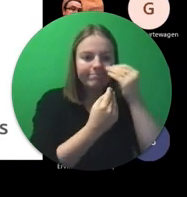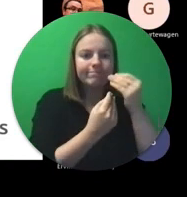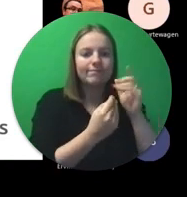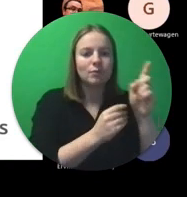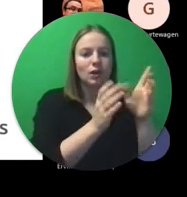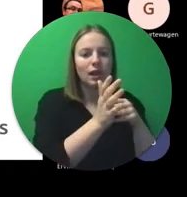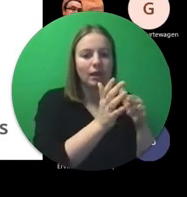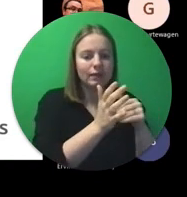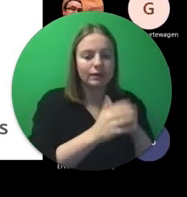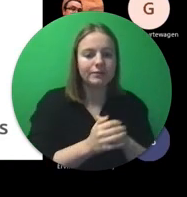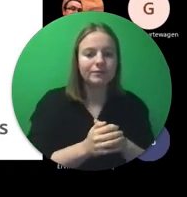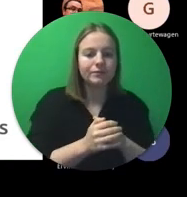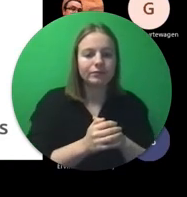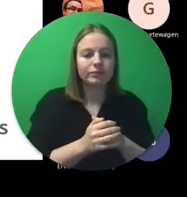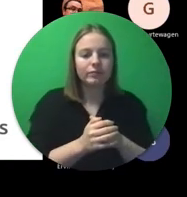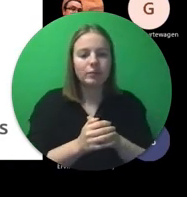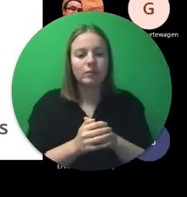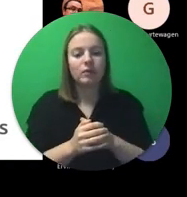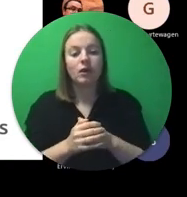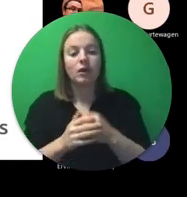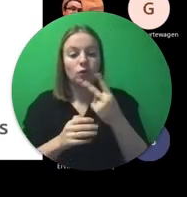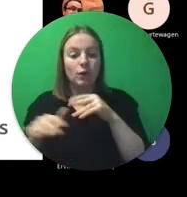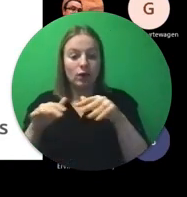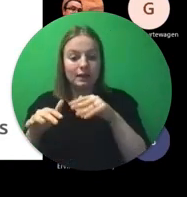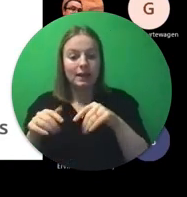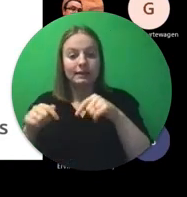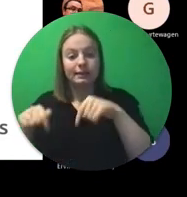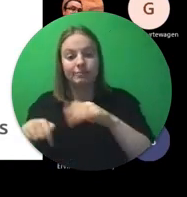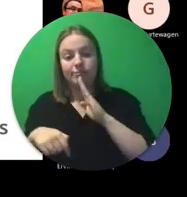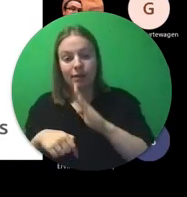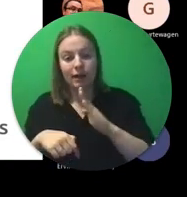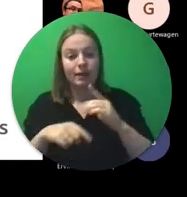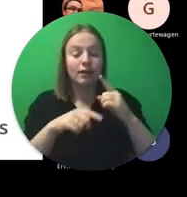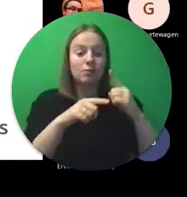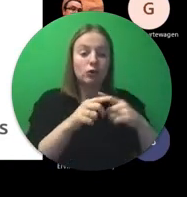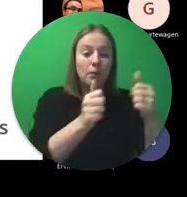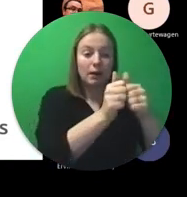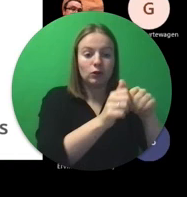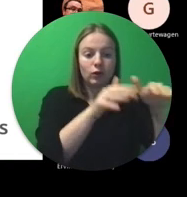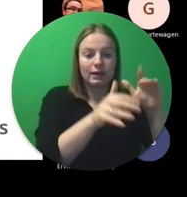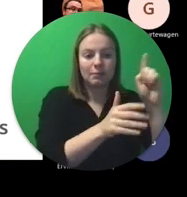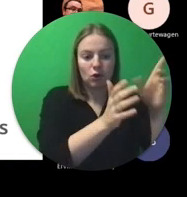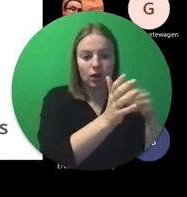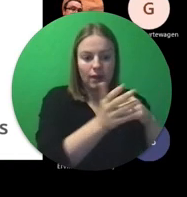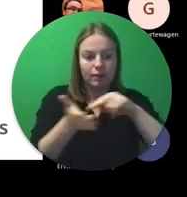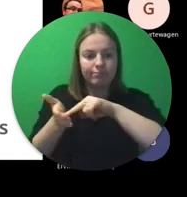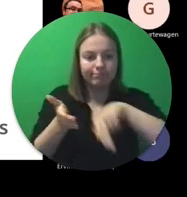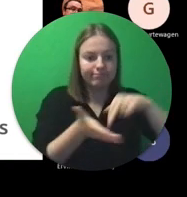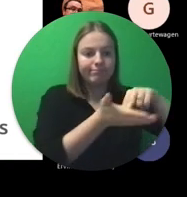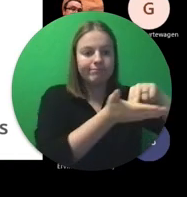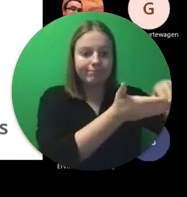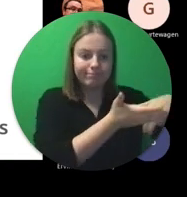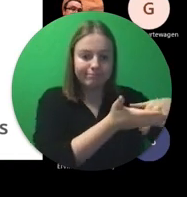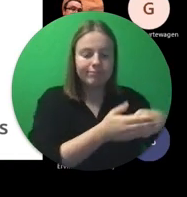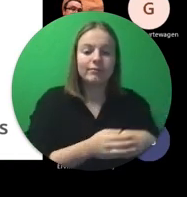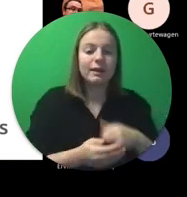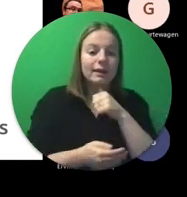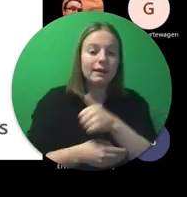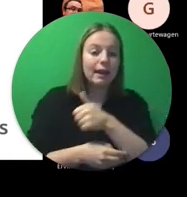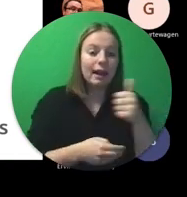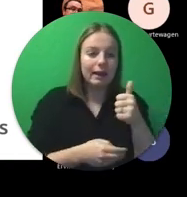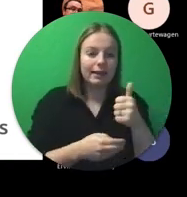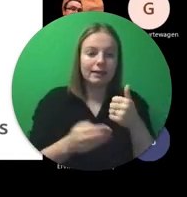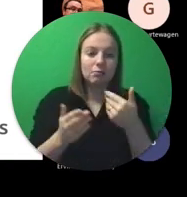ondertekend door de zendende en ontvangende organisatie of de partnerorganisatie. En het is niet alleen een bewijs van,